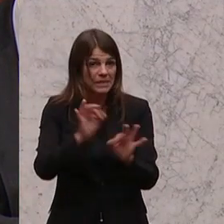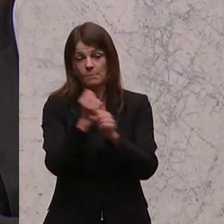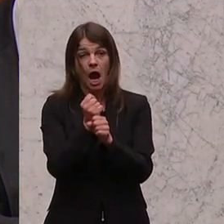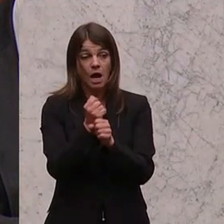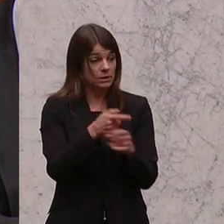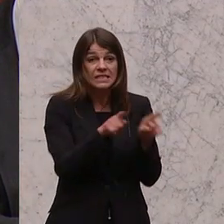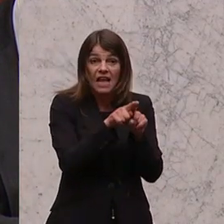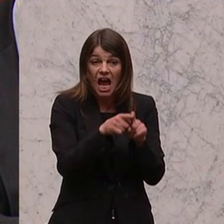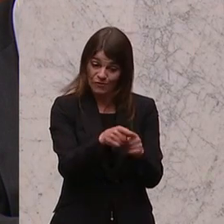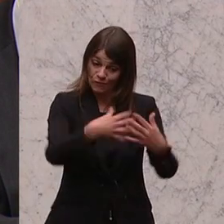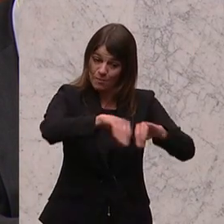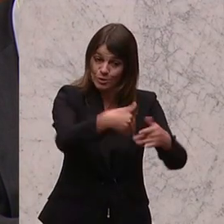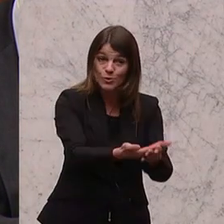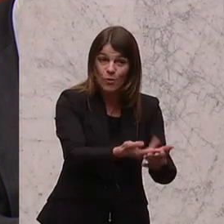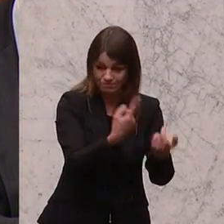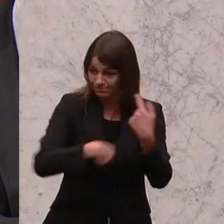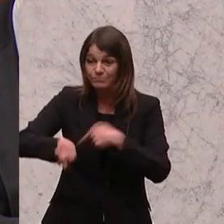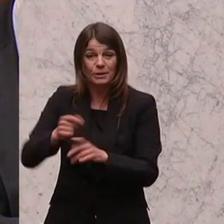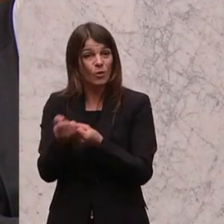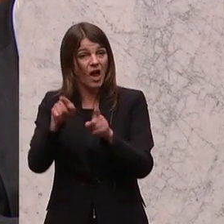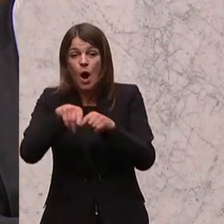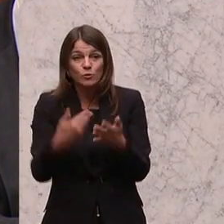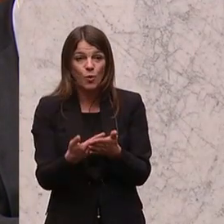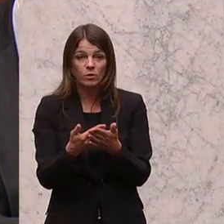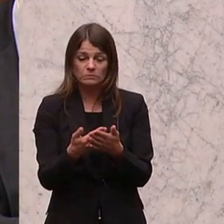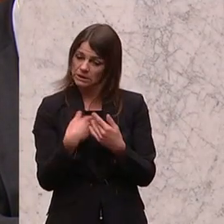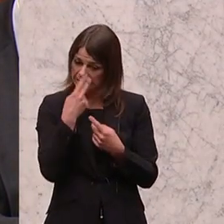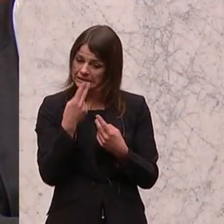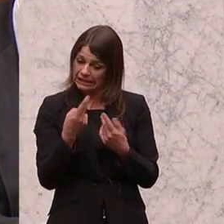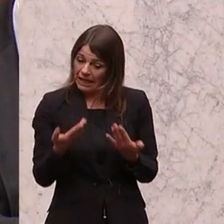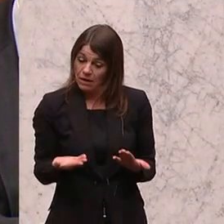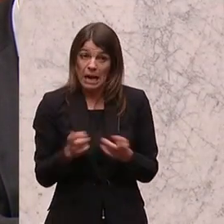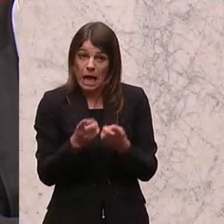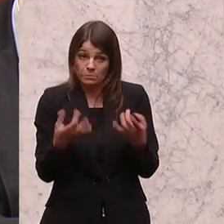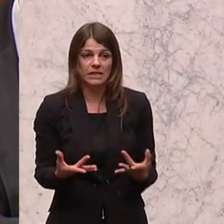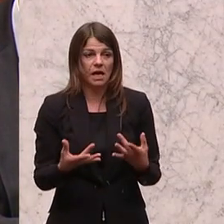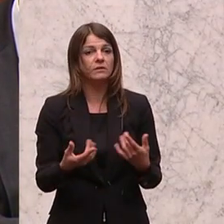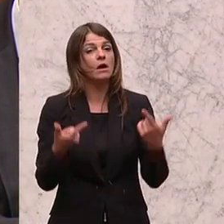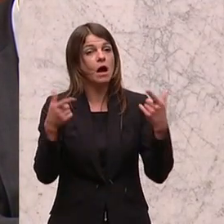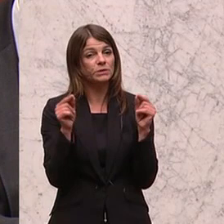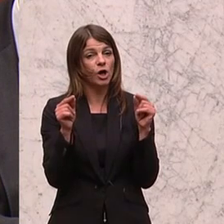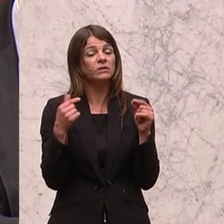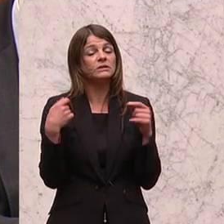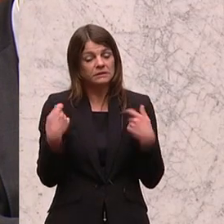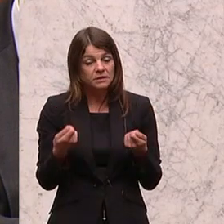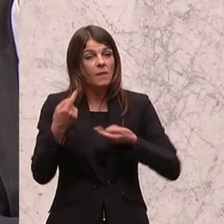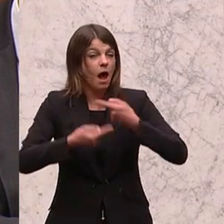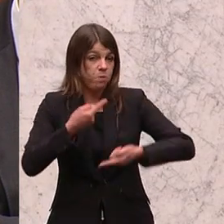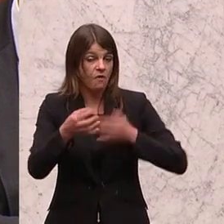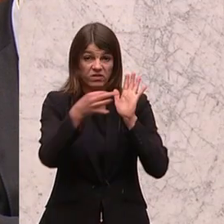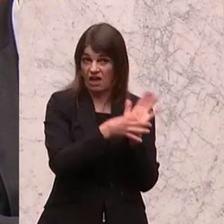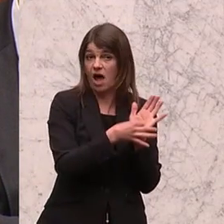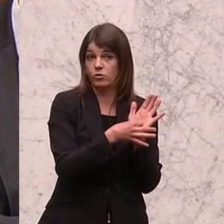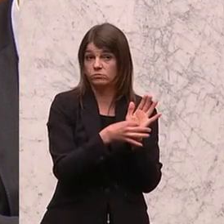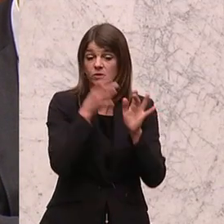weil im Prinzip das, was im Kleinen gilt, ja auch im Großen gilt. Und so sehe ich das jetzt. Wir haben, wenn Sie so wollen, ein klares Ablaufdatum. Und in dieser